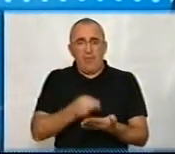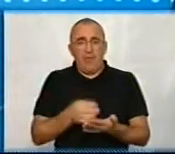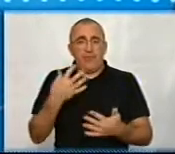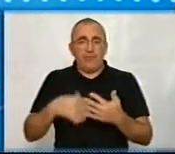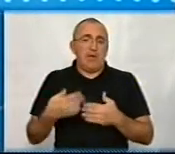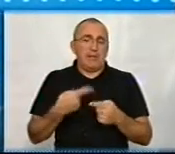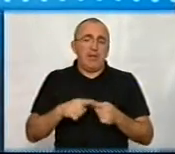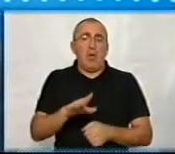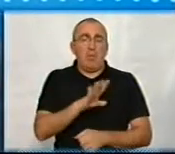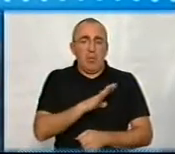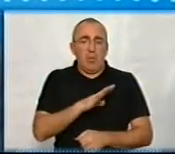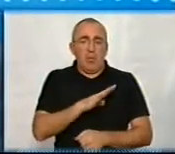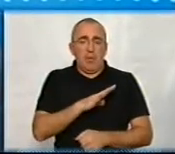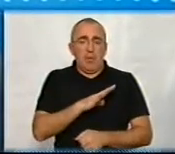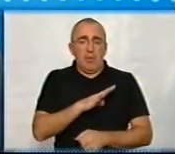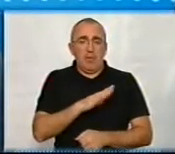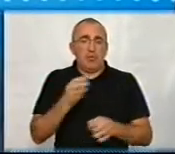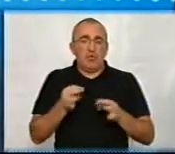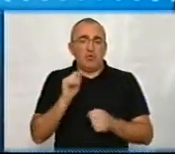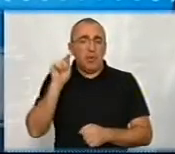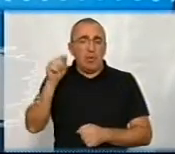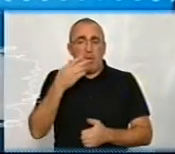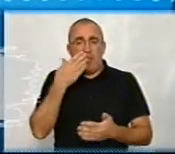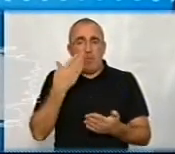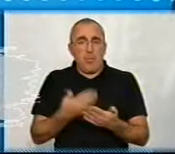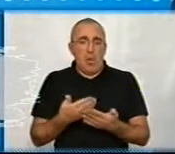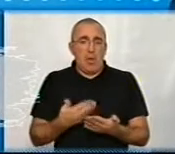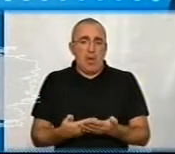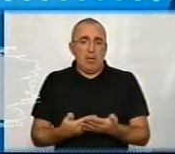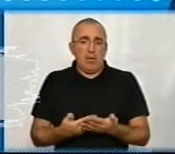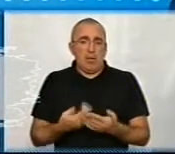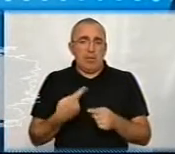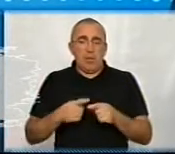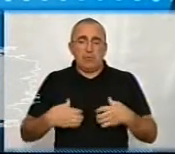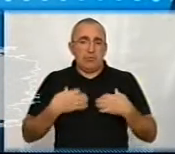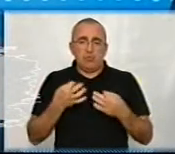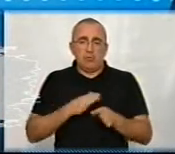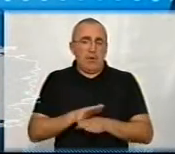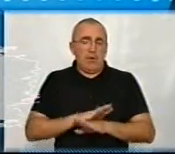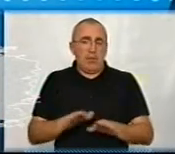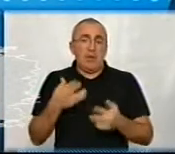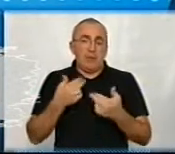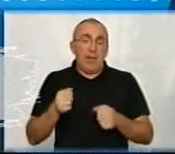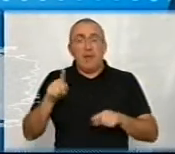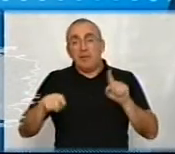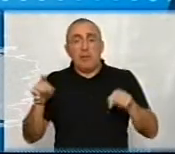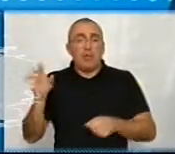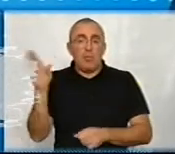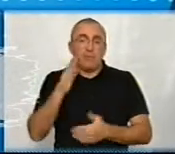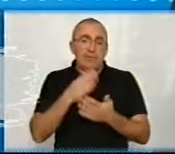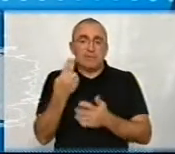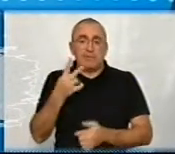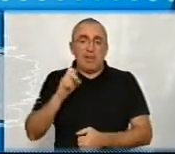Вже це було. В принципі, якби нічого там показав, такого страшного не відбулося. Да, десь не у всіх є